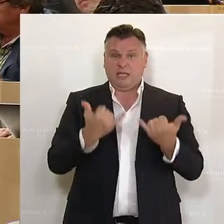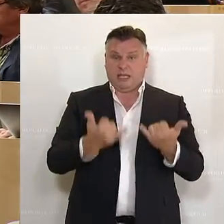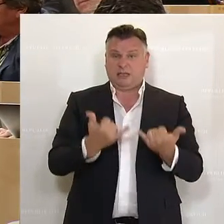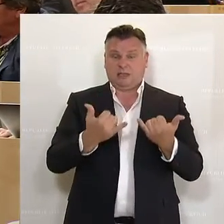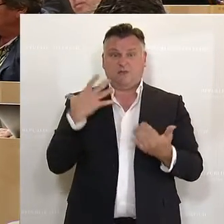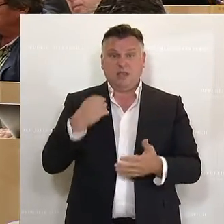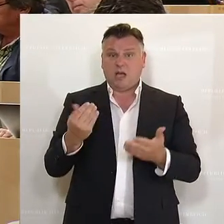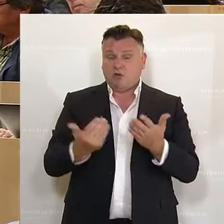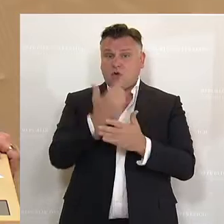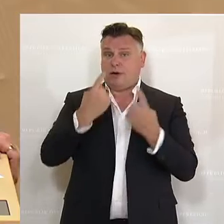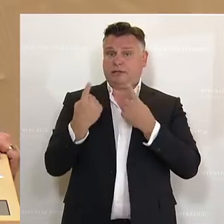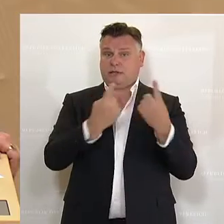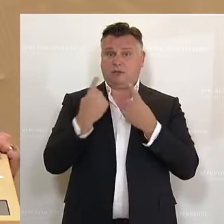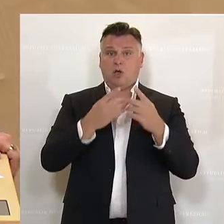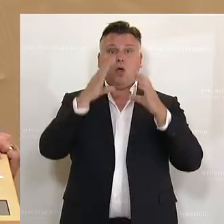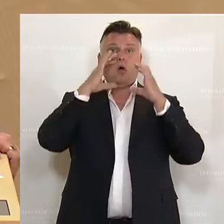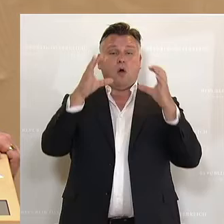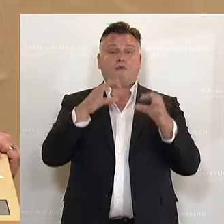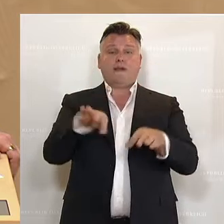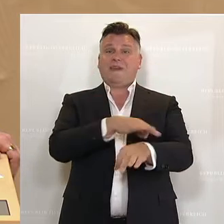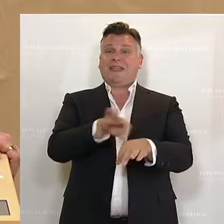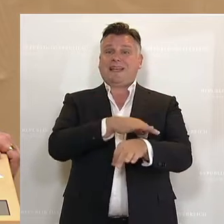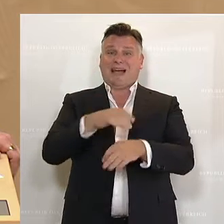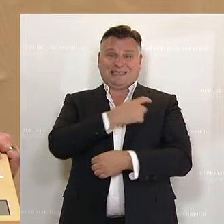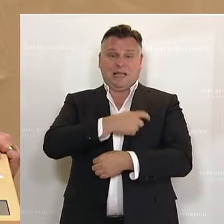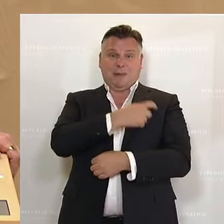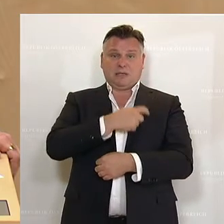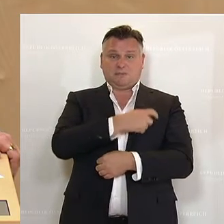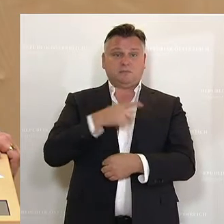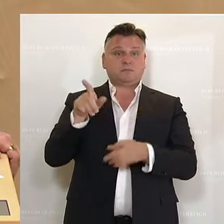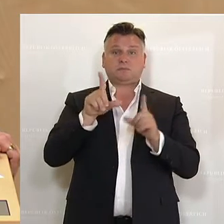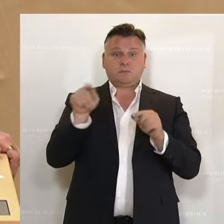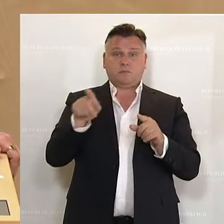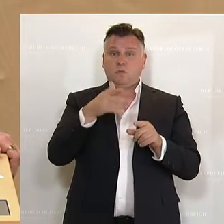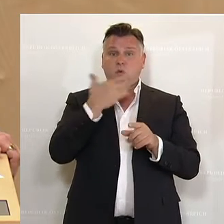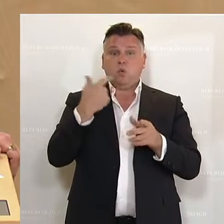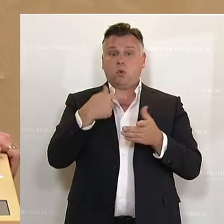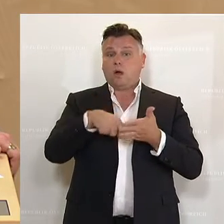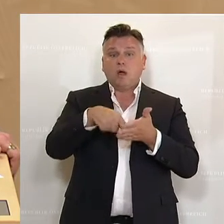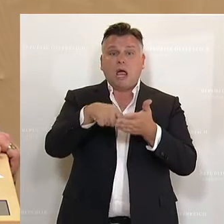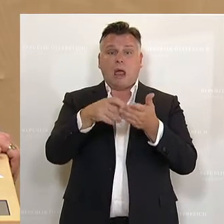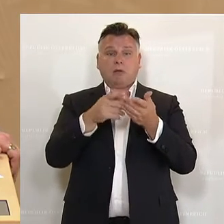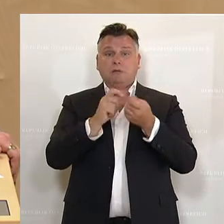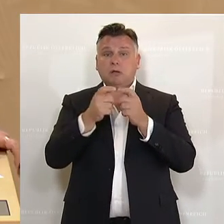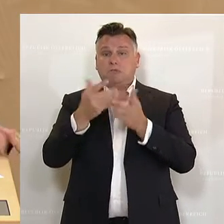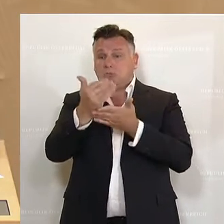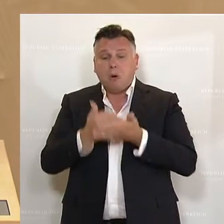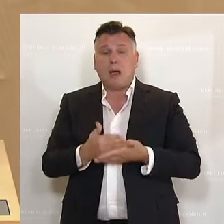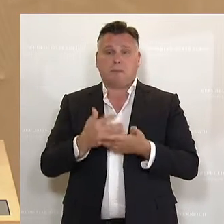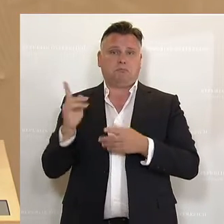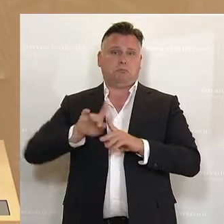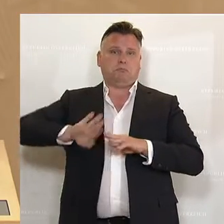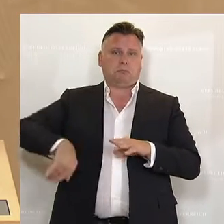eingetreten ist. Nämlich als ÖVP, als Kanzlerpartei, sich an keine Konsultationsvereinbarung zu halten. Nämlich